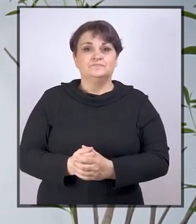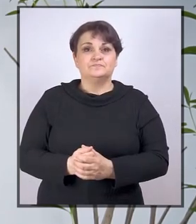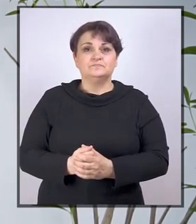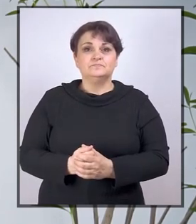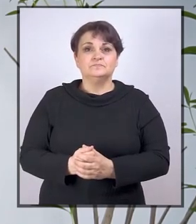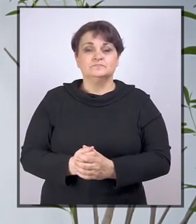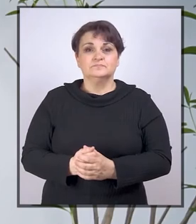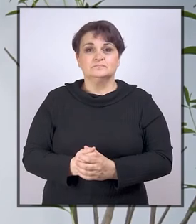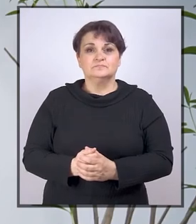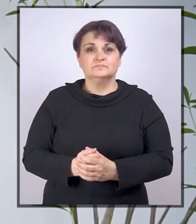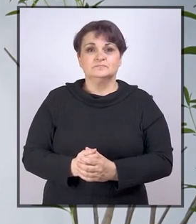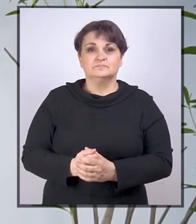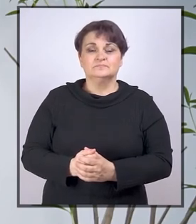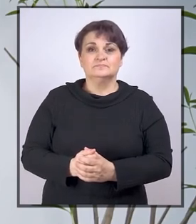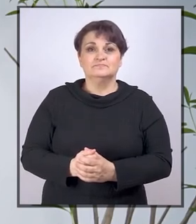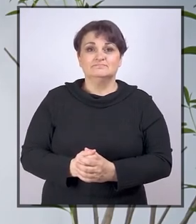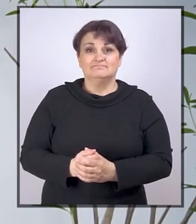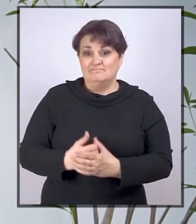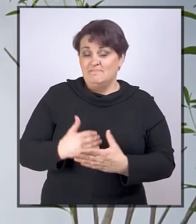obrazovanja.